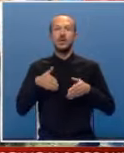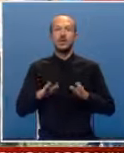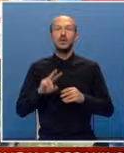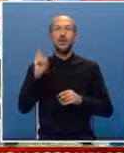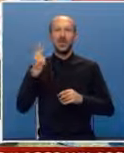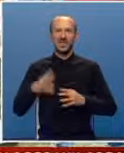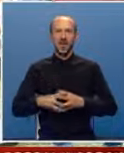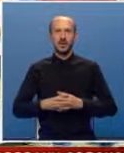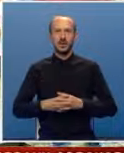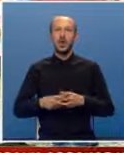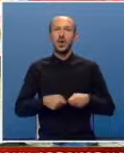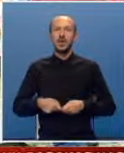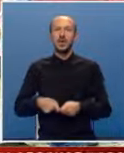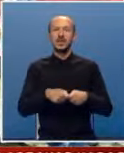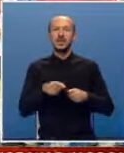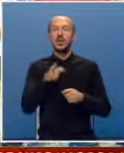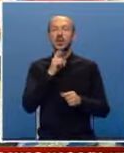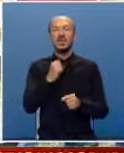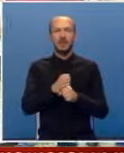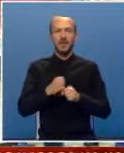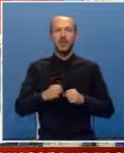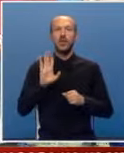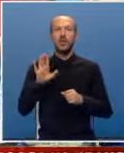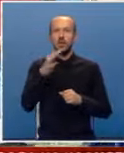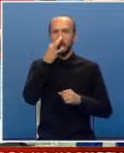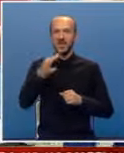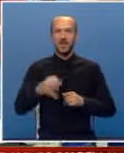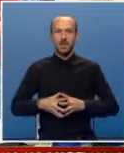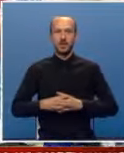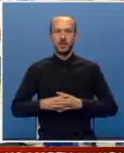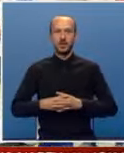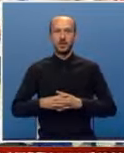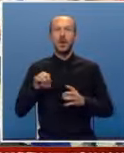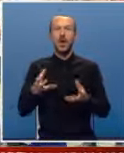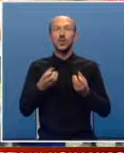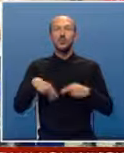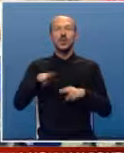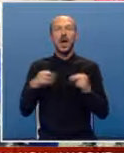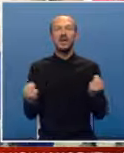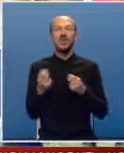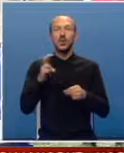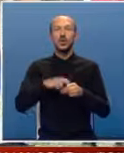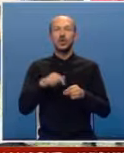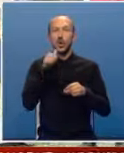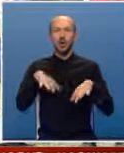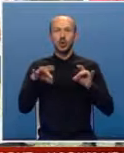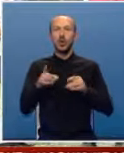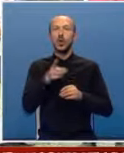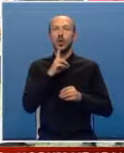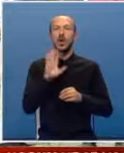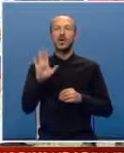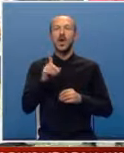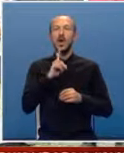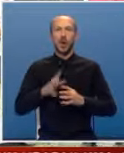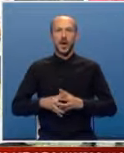pozivam organizacije koje se bave ovim pitanjem da uzmu najaktivnije učešće i otkriju ko je taj